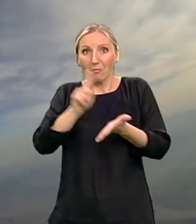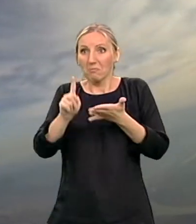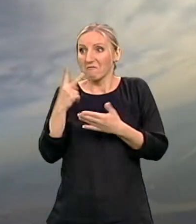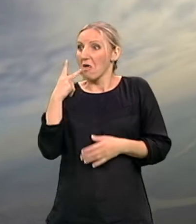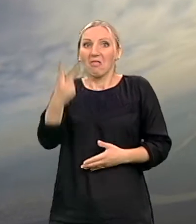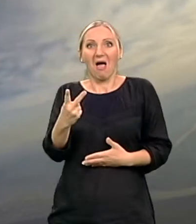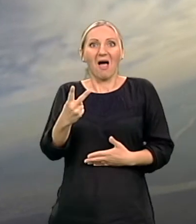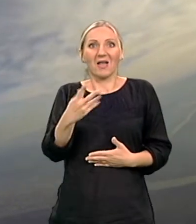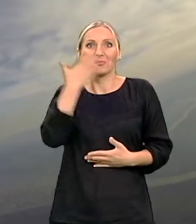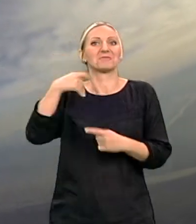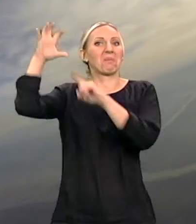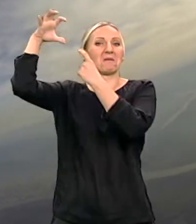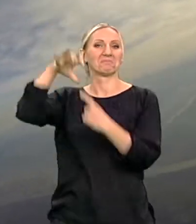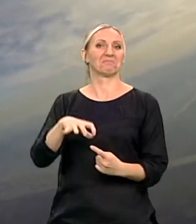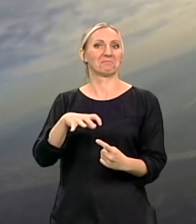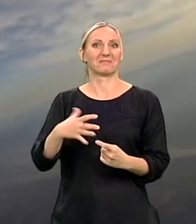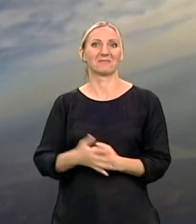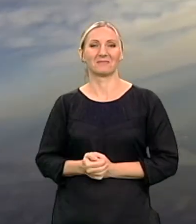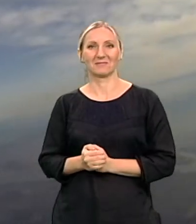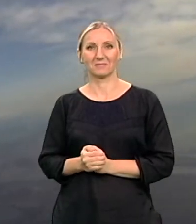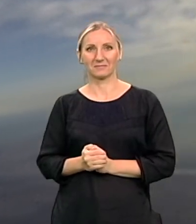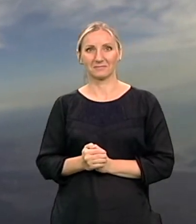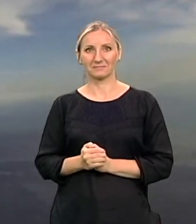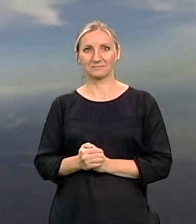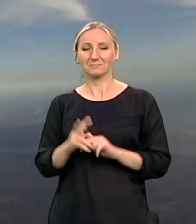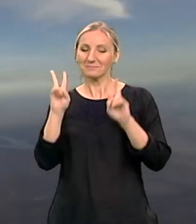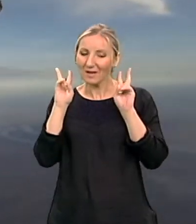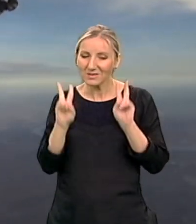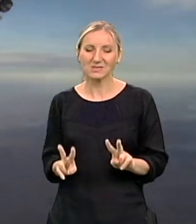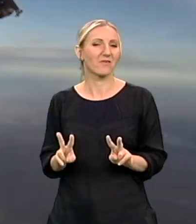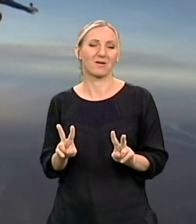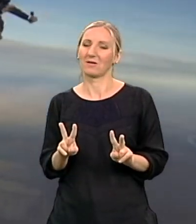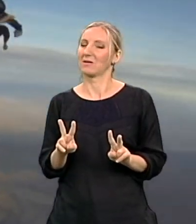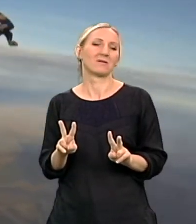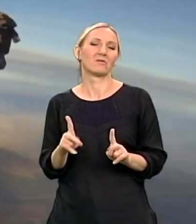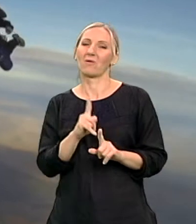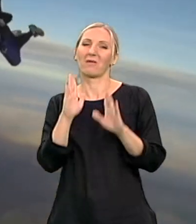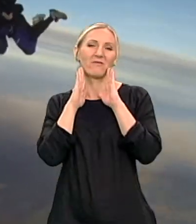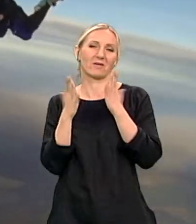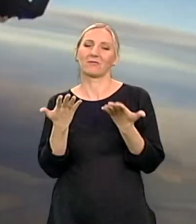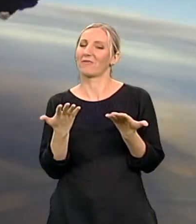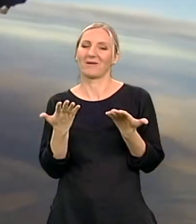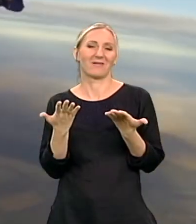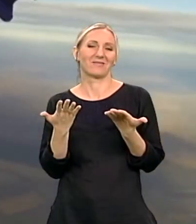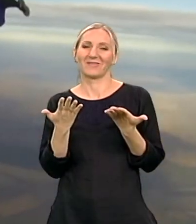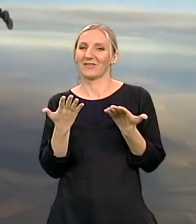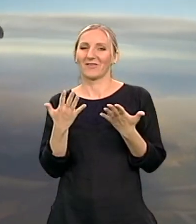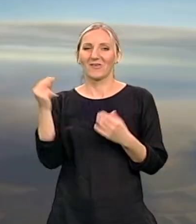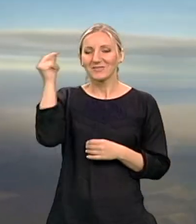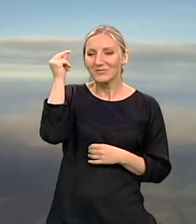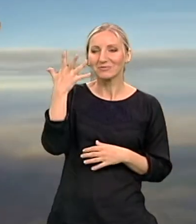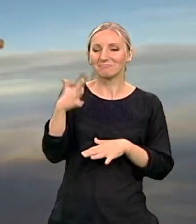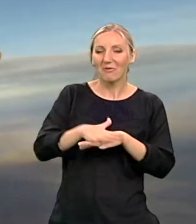za strah kad smo tu u dva dana sve obavili, tako da stvarno, nevjerovatno iskustvo, osjećaj,